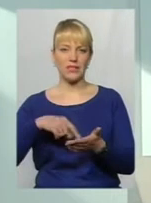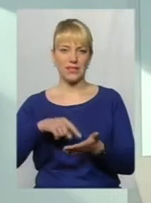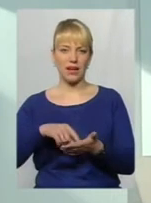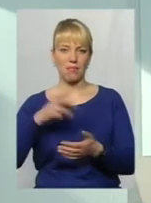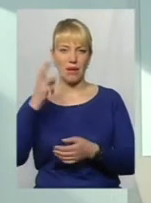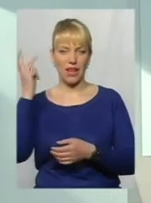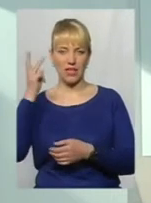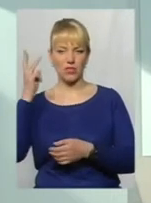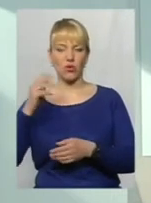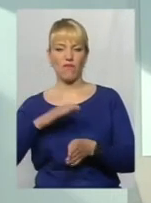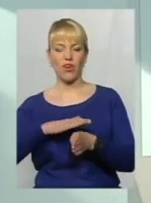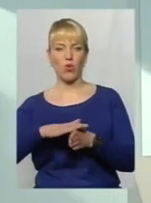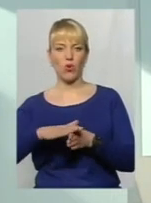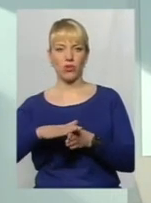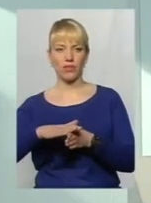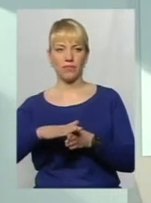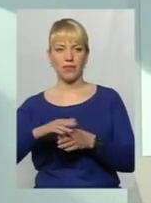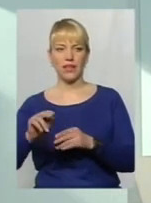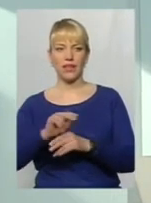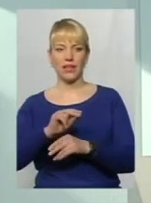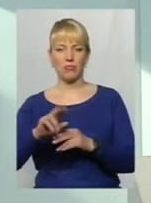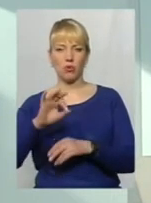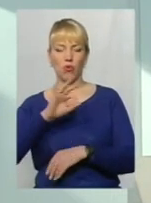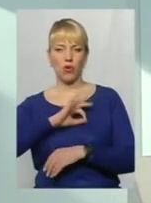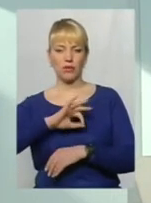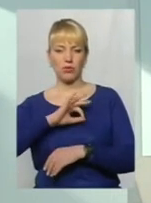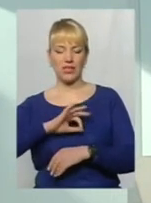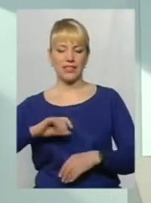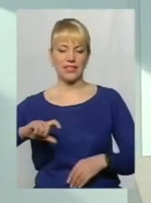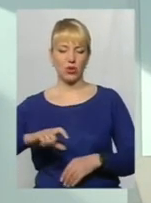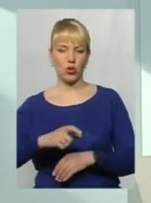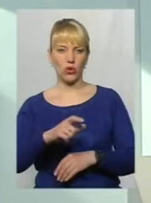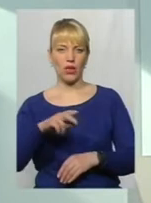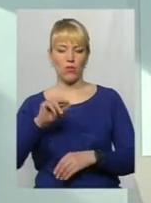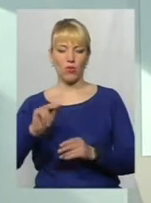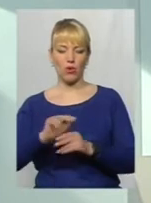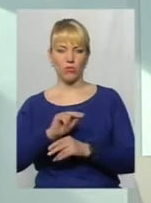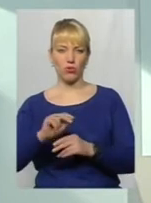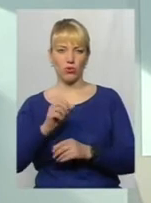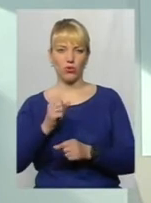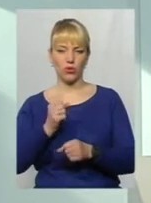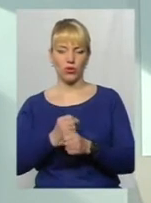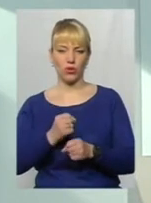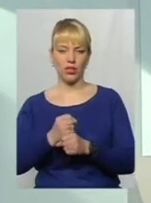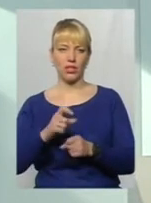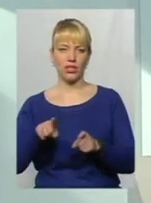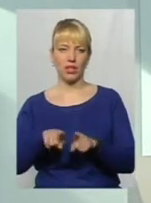виконуємо ремонт по експлуатації доріг, по ремонту доріг, також